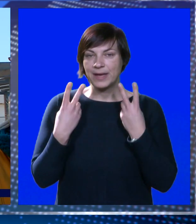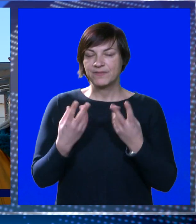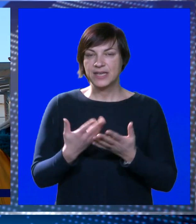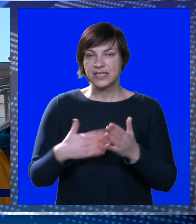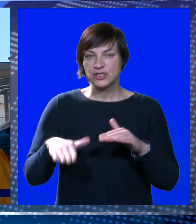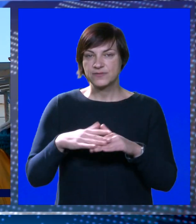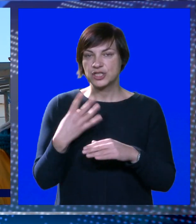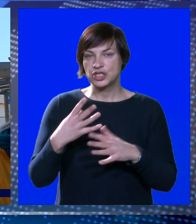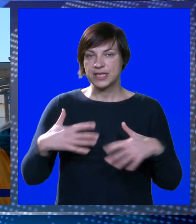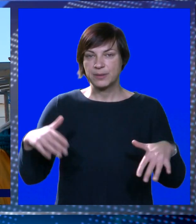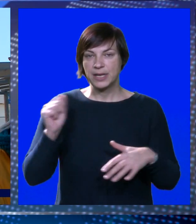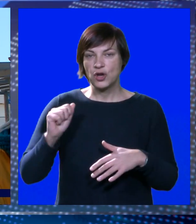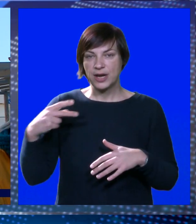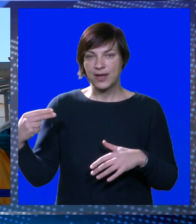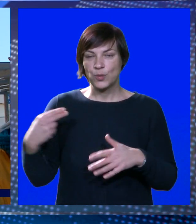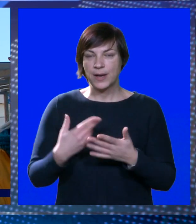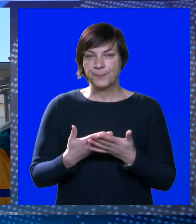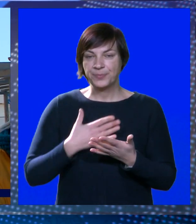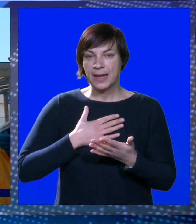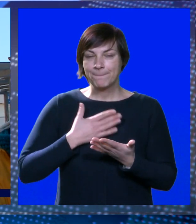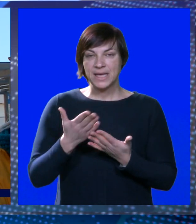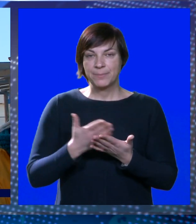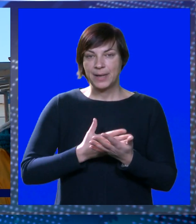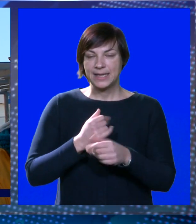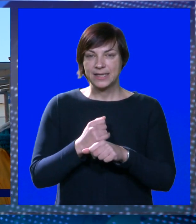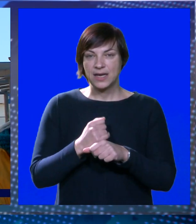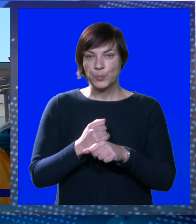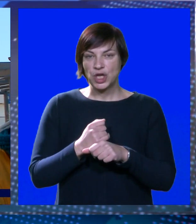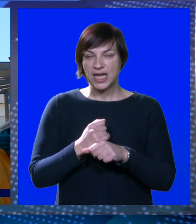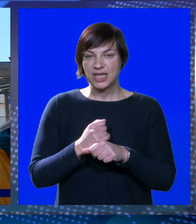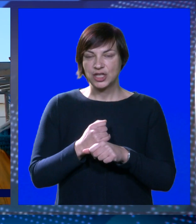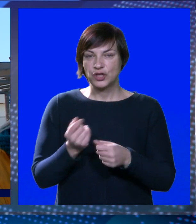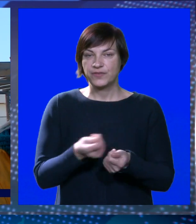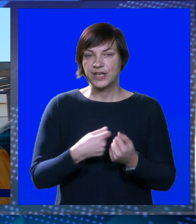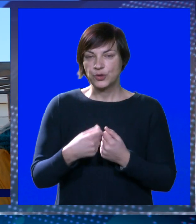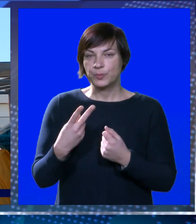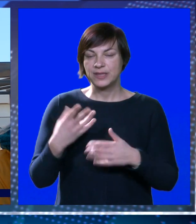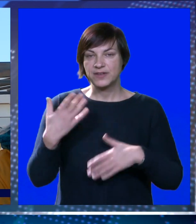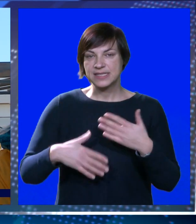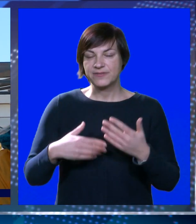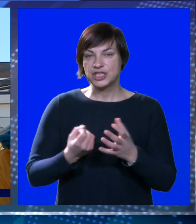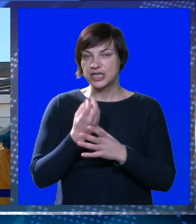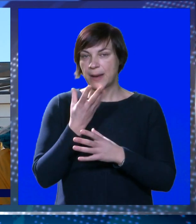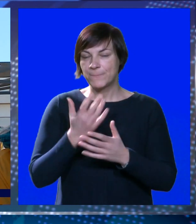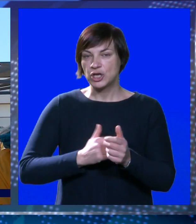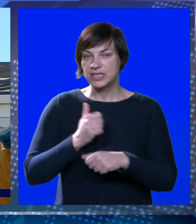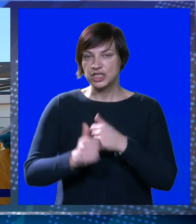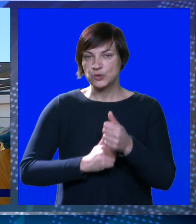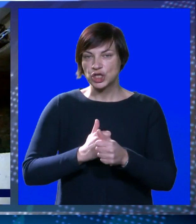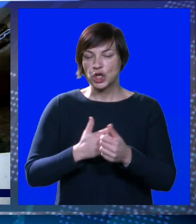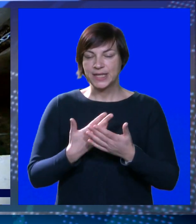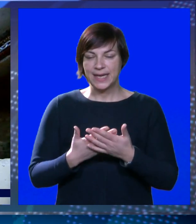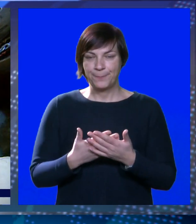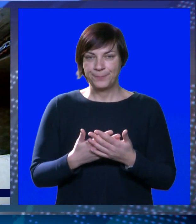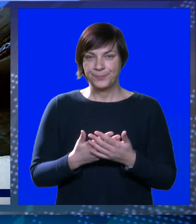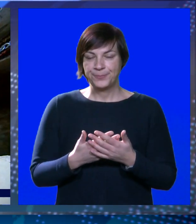nešto više od 4 miliona eura. Mi planiramo radove i grupe 2 završiti negdje na proljeće i iduće godine.